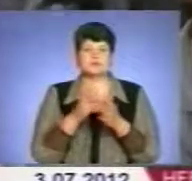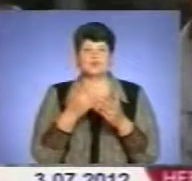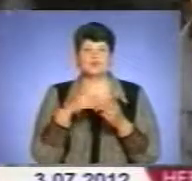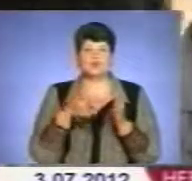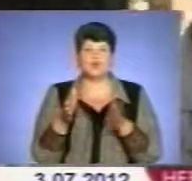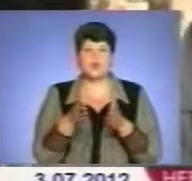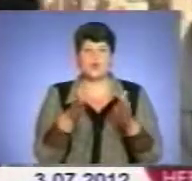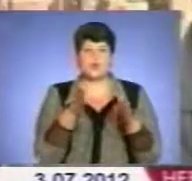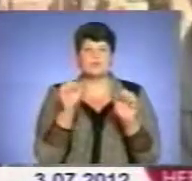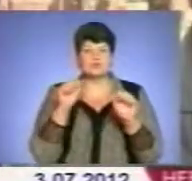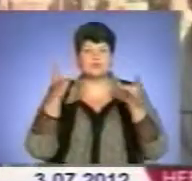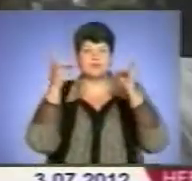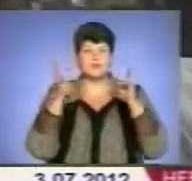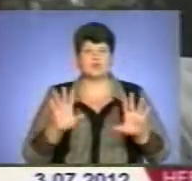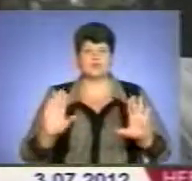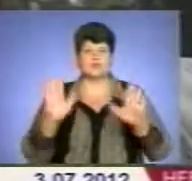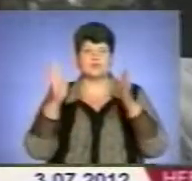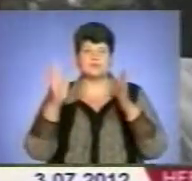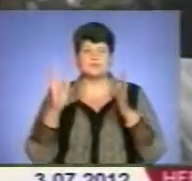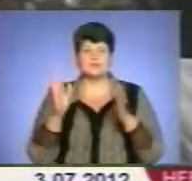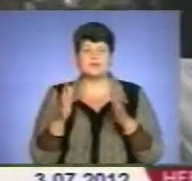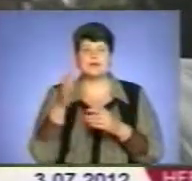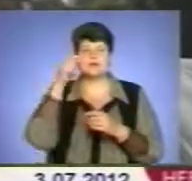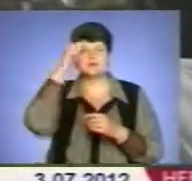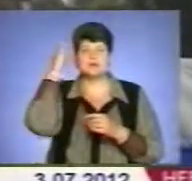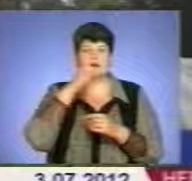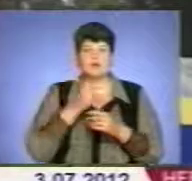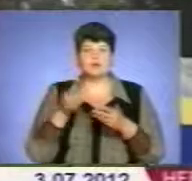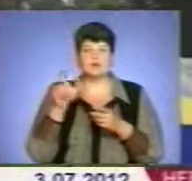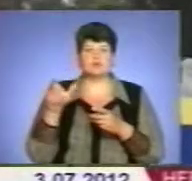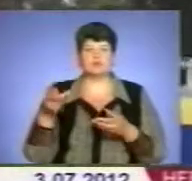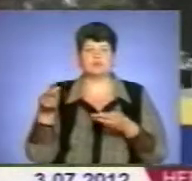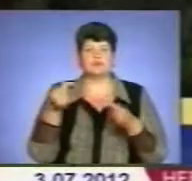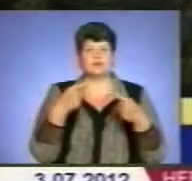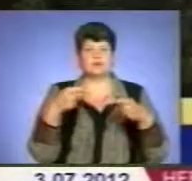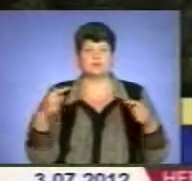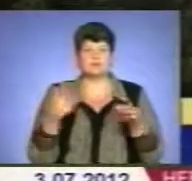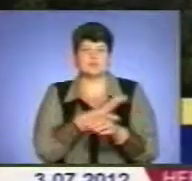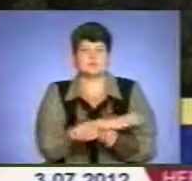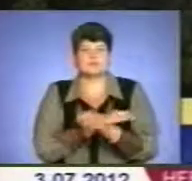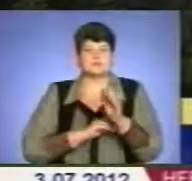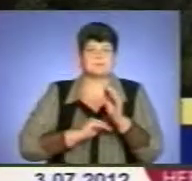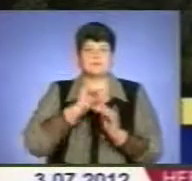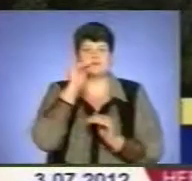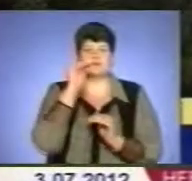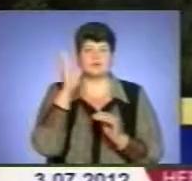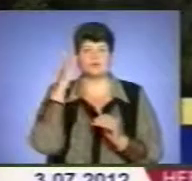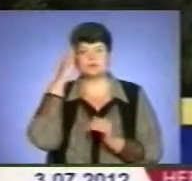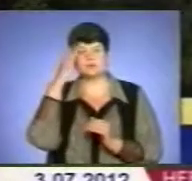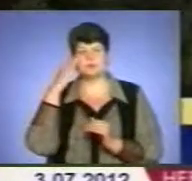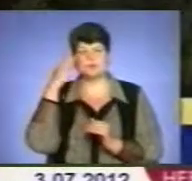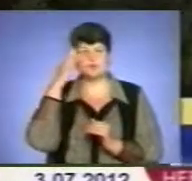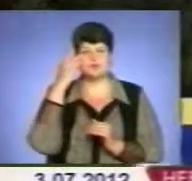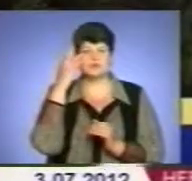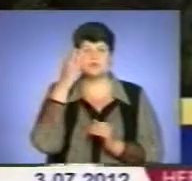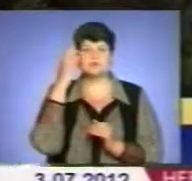відповідно, це може призвати до трагічних наслідків. Спека на людину впливає по-різному. Може підвищити стиск, або ж виникає сумливість та знижується